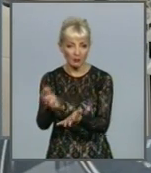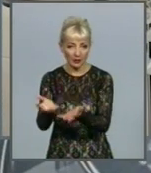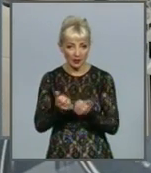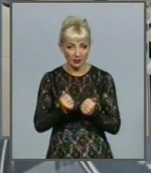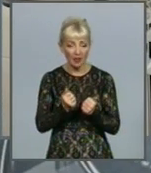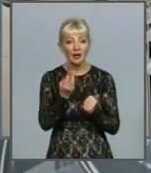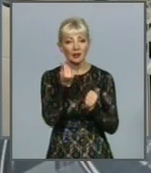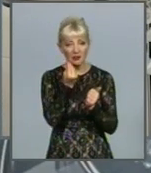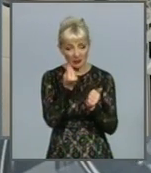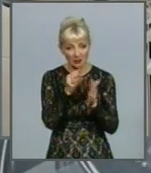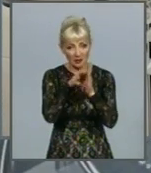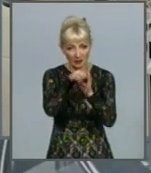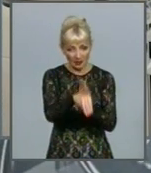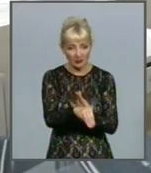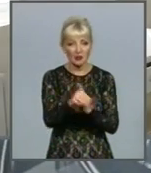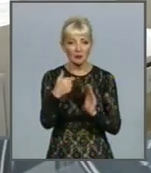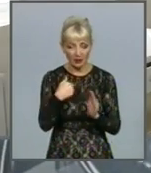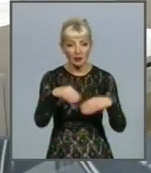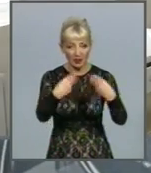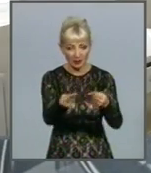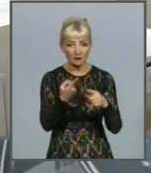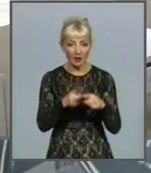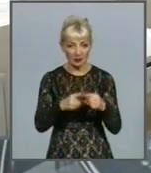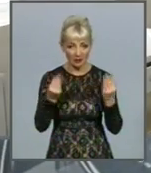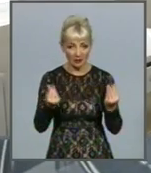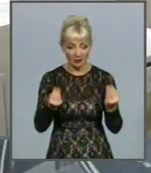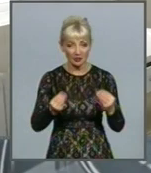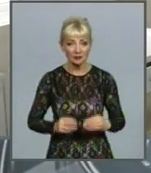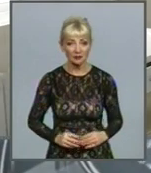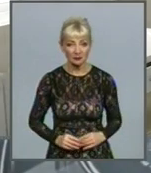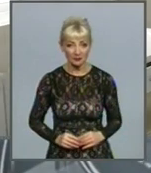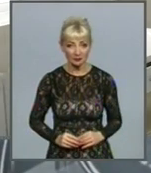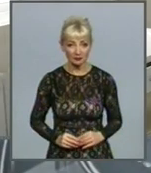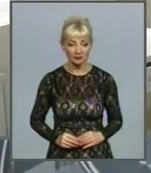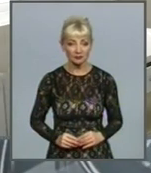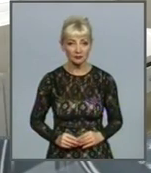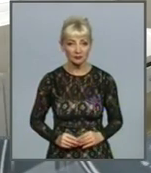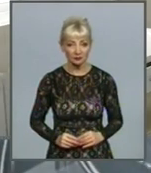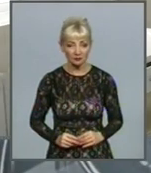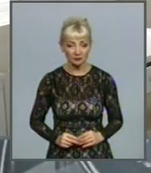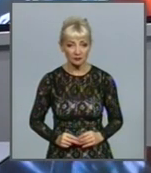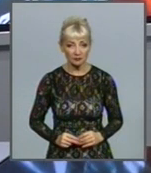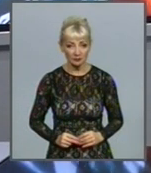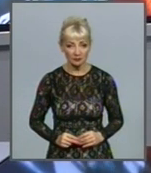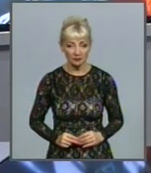Закладуйте гроші, будь ласка, ми дадемо ці гроші. Ілля Колтунов та Олександр Іванов. Харківські Звістя.